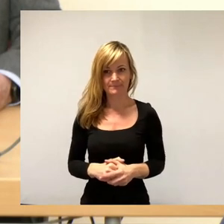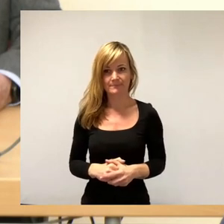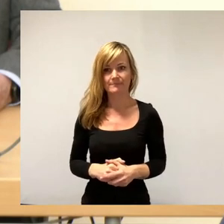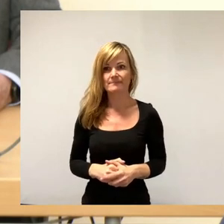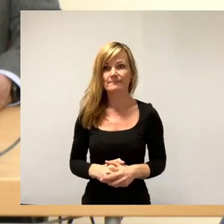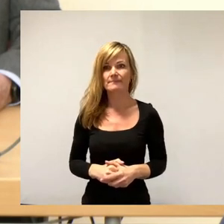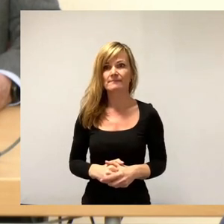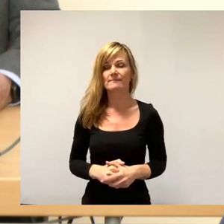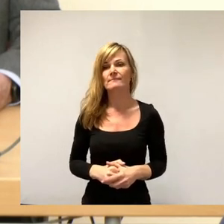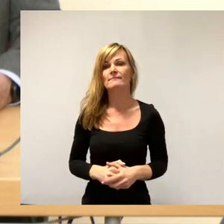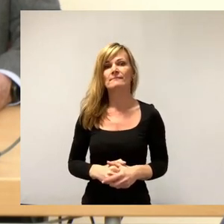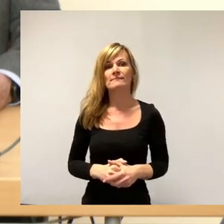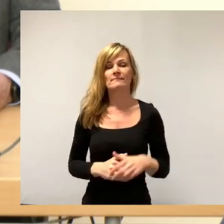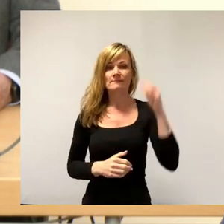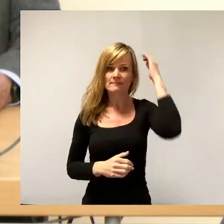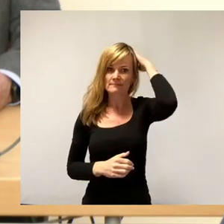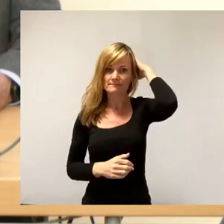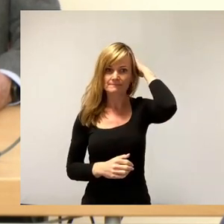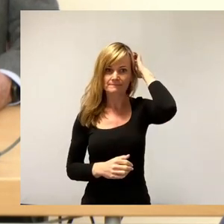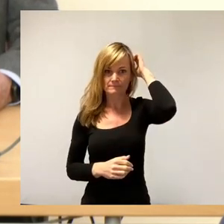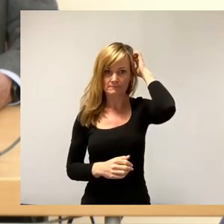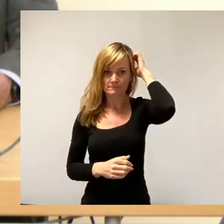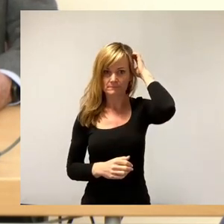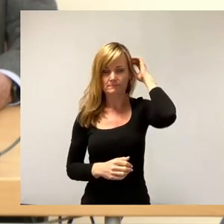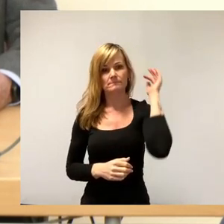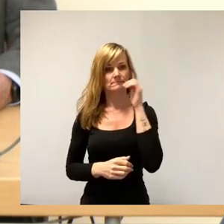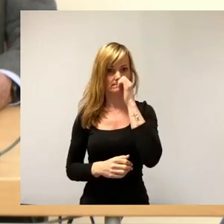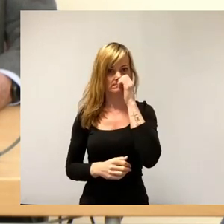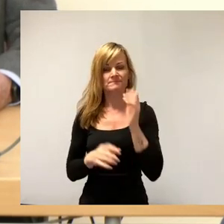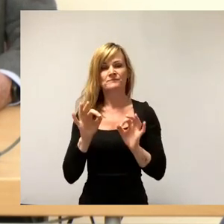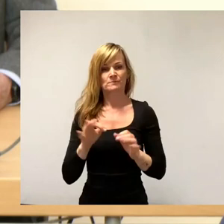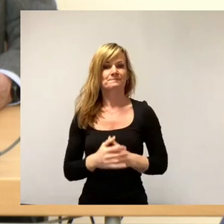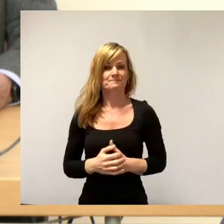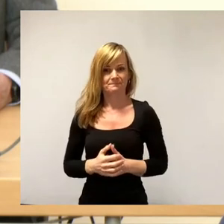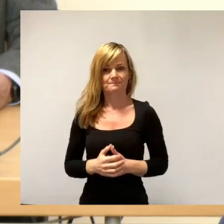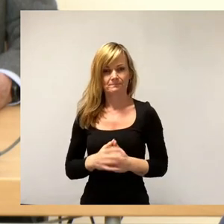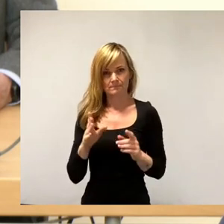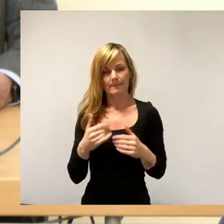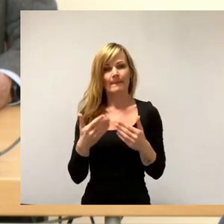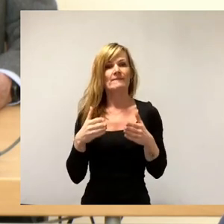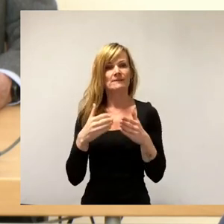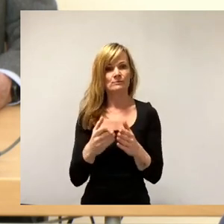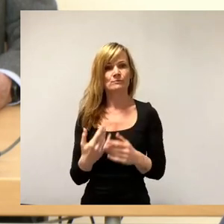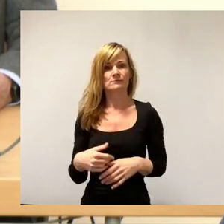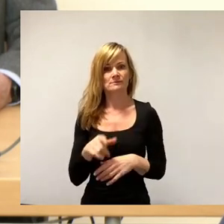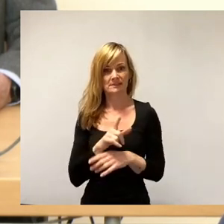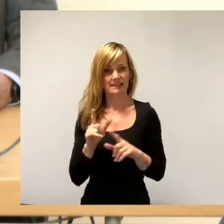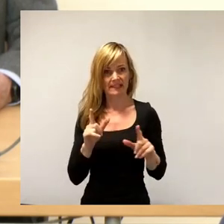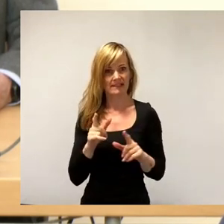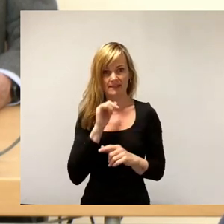Naja, also dann, ja, wir ein bisschen die Arben füllen. Also, so, dann haben wir als nächstes. Fraktion Die Linke, wird das Wort gewünscht? Nein.